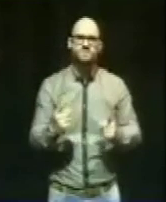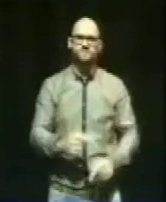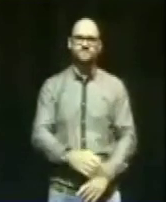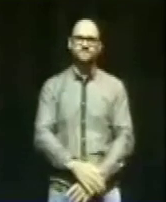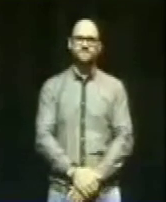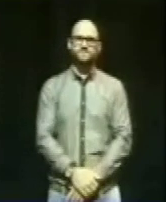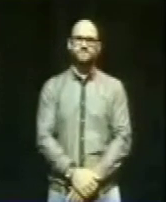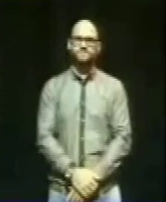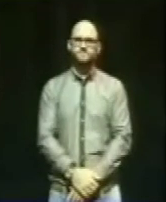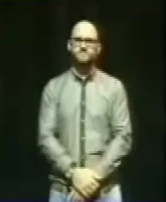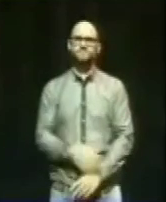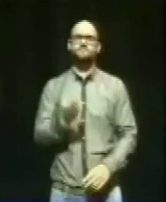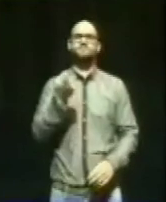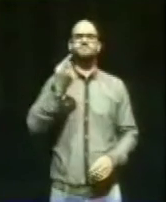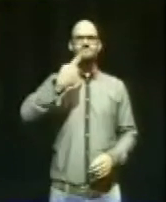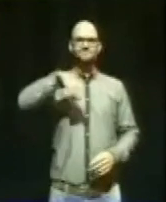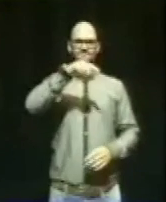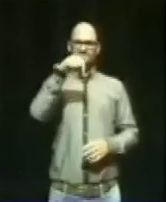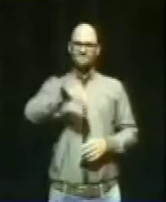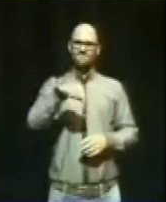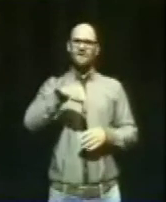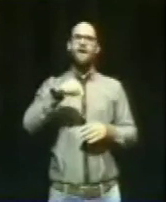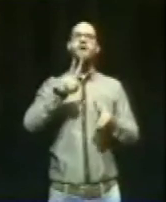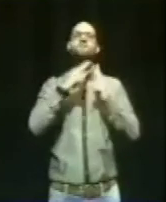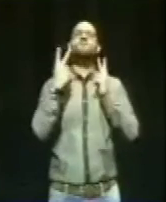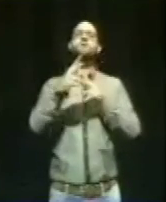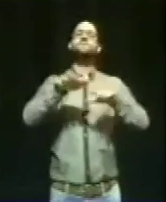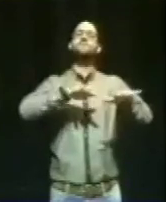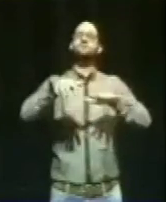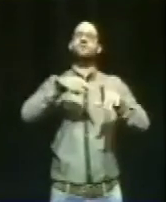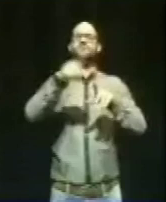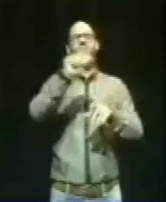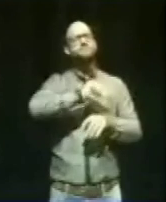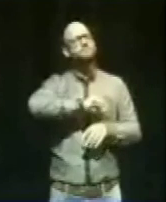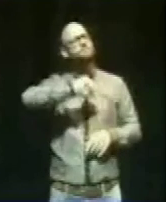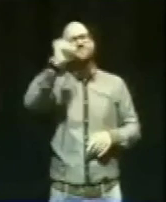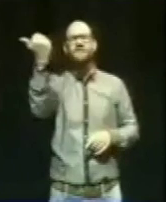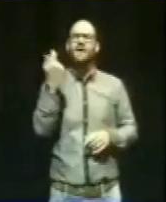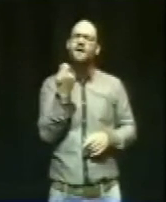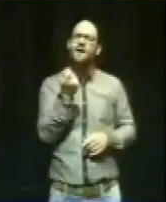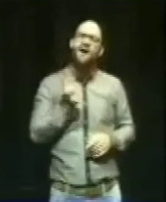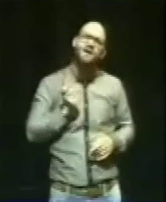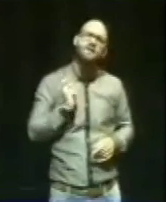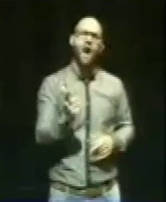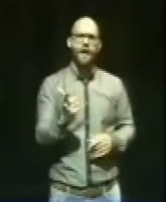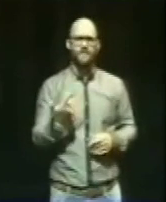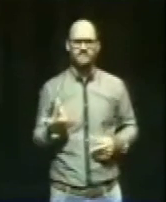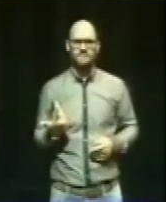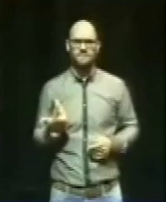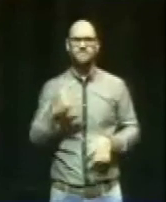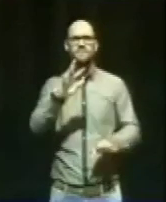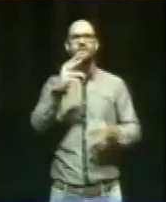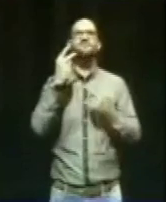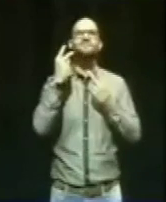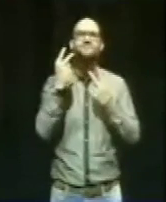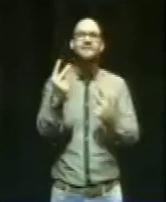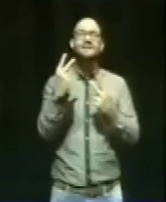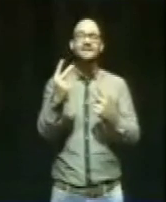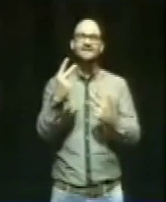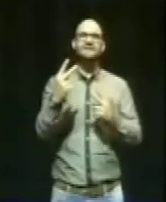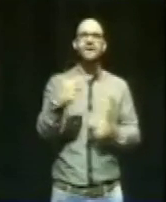Wir leben in einem der reichsten Volkswirtschaften der Erde. Das verpflichtet alle Teile der Gesellschaft zu